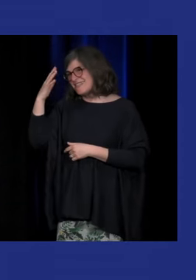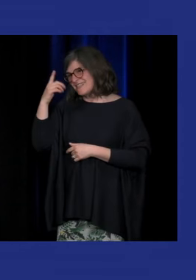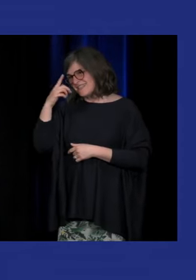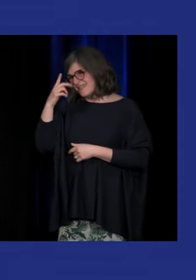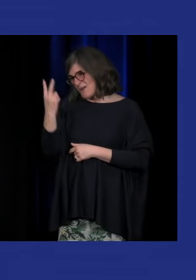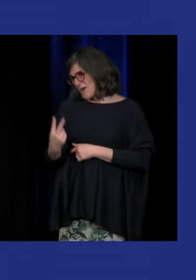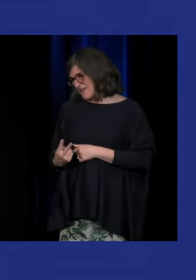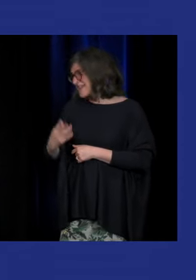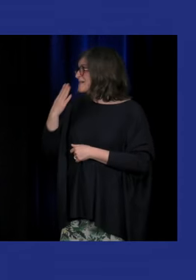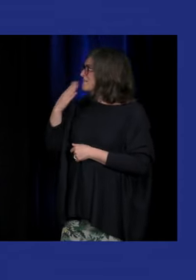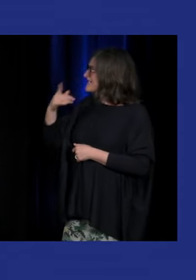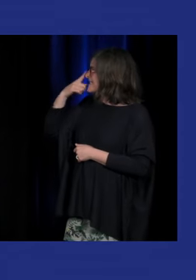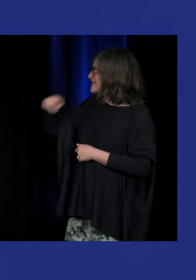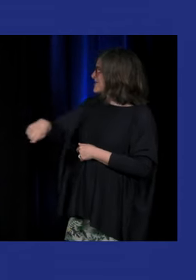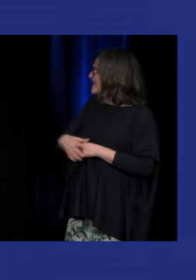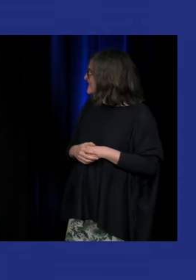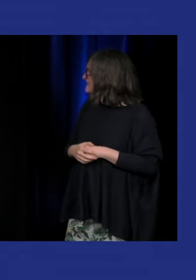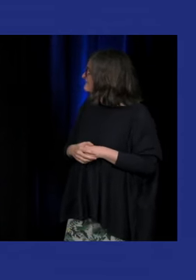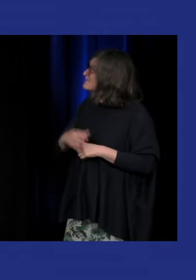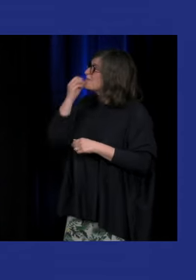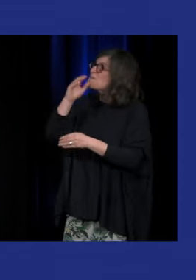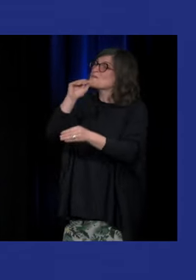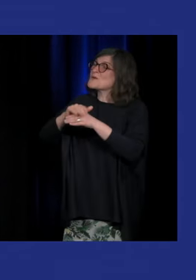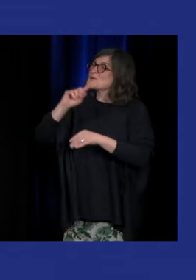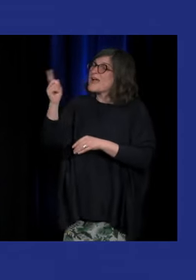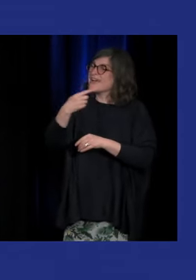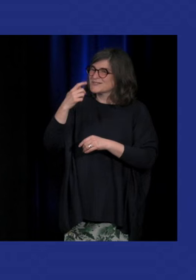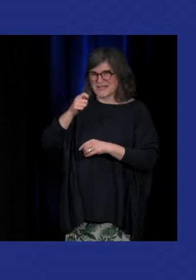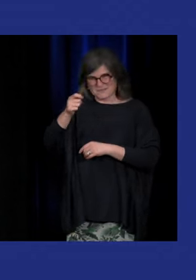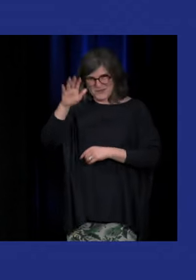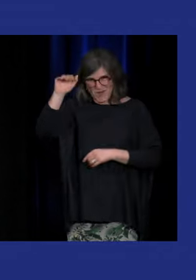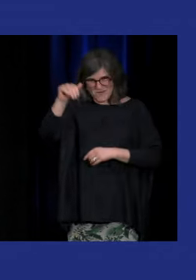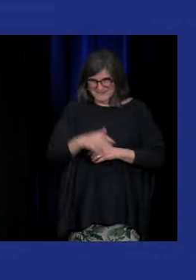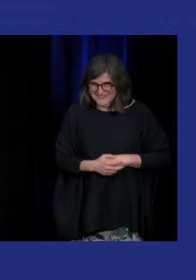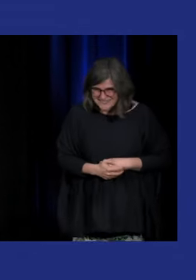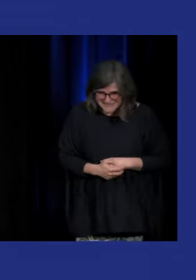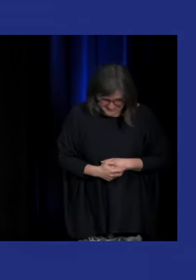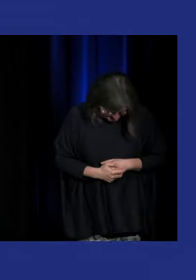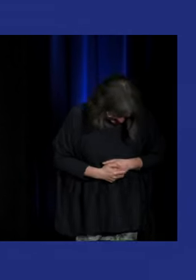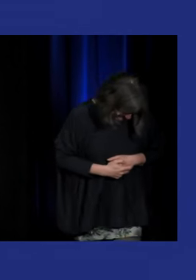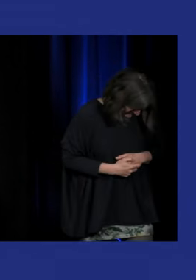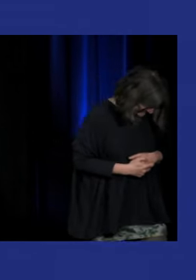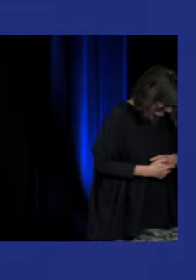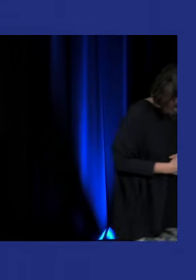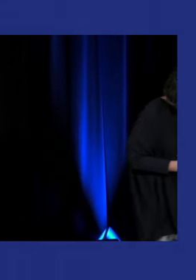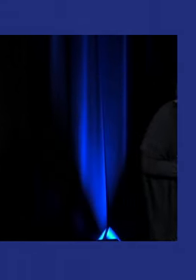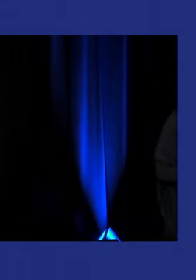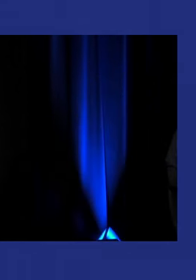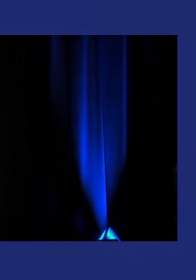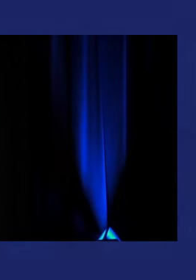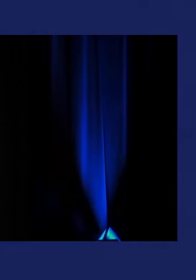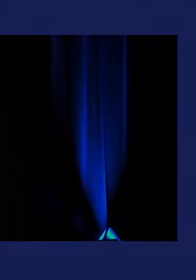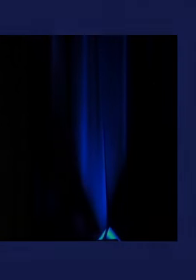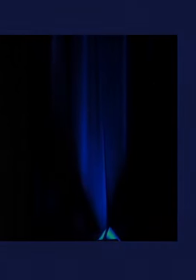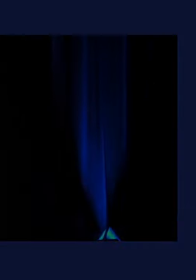à Juliette très bonne soirée à tous et à bientôt merci à tous merci